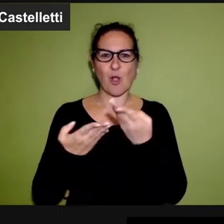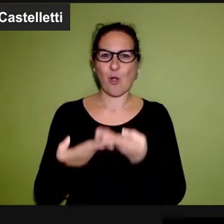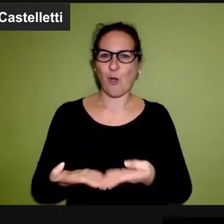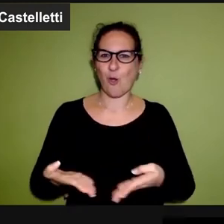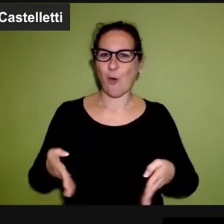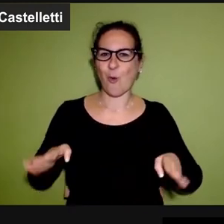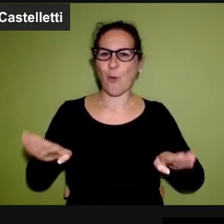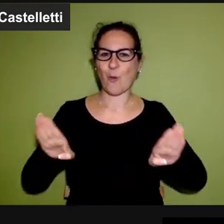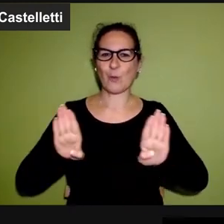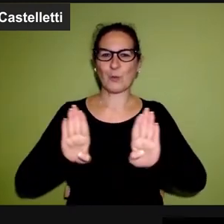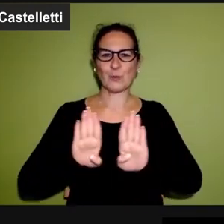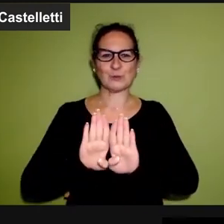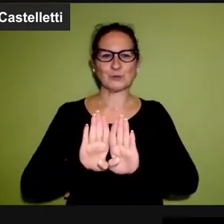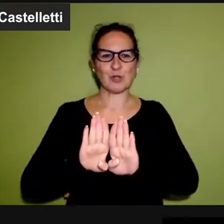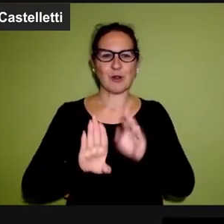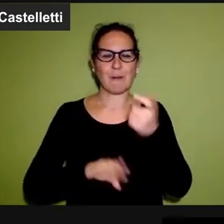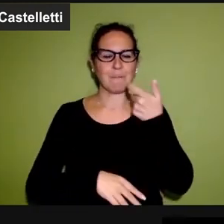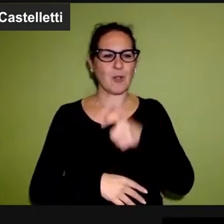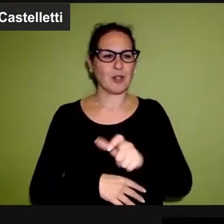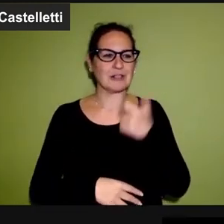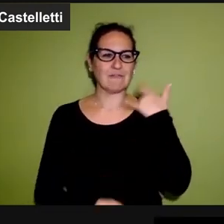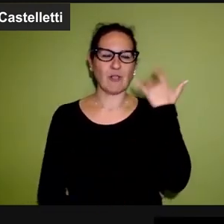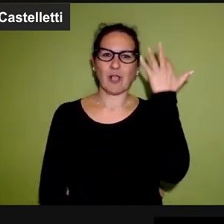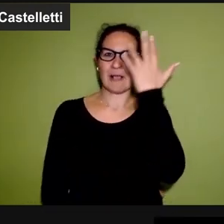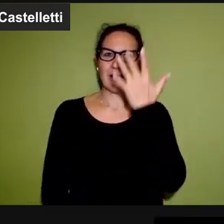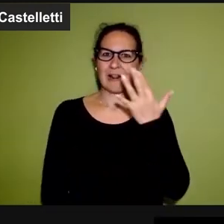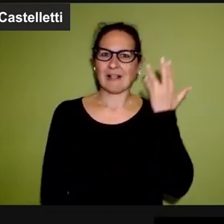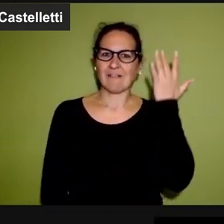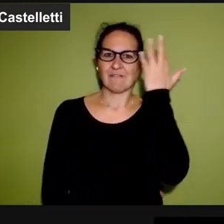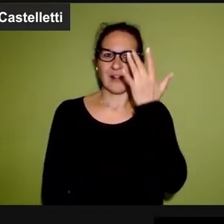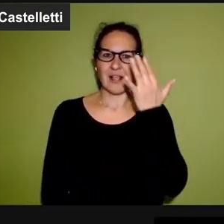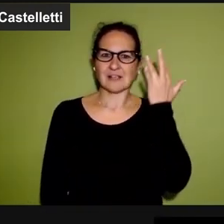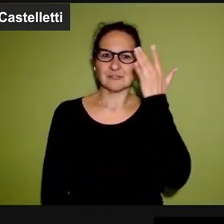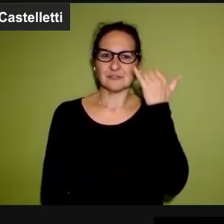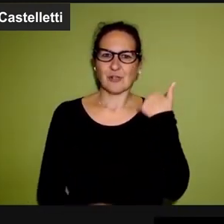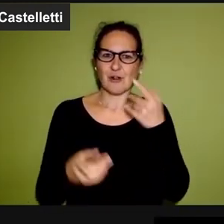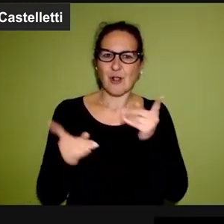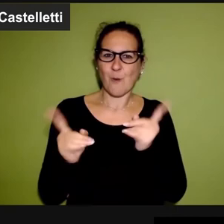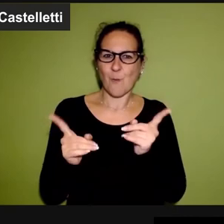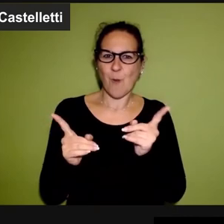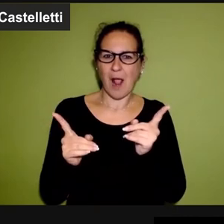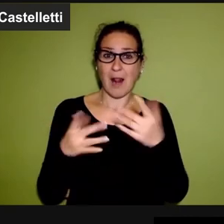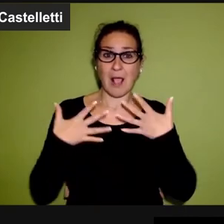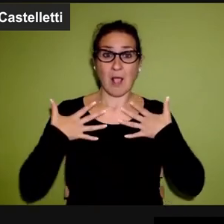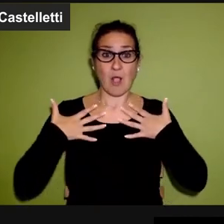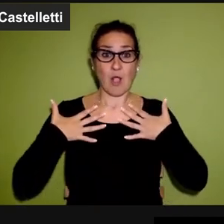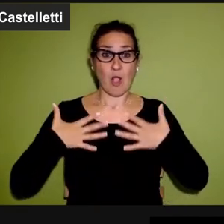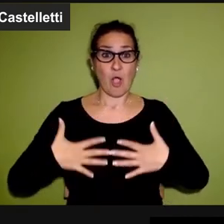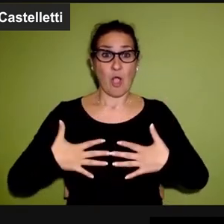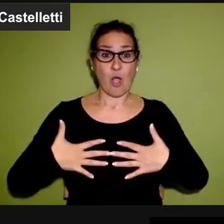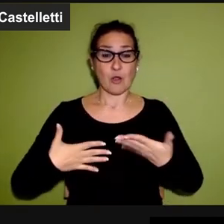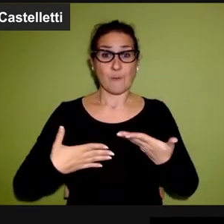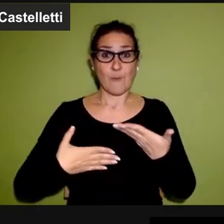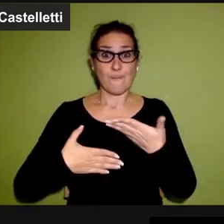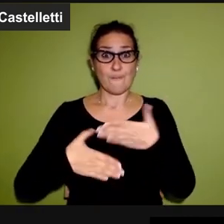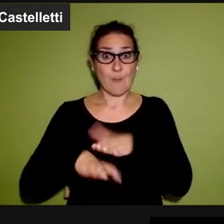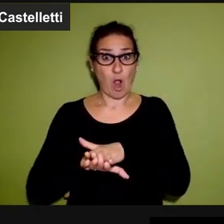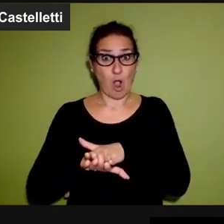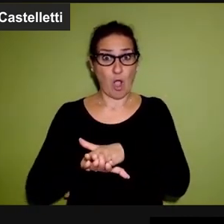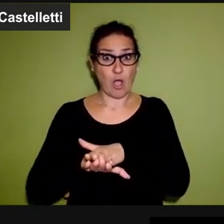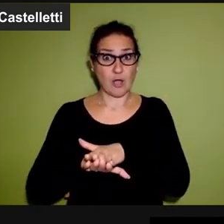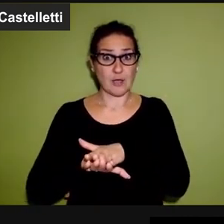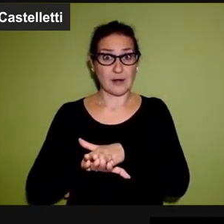perché in qualche modo l'ho letta come una riflessione sul fatto che la morte del proprio corpo